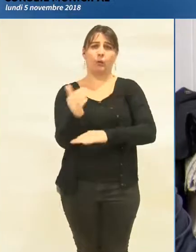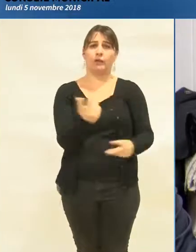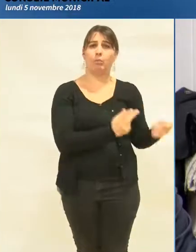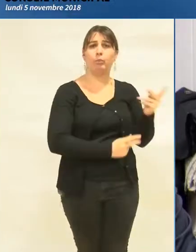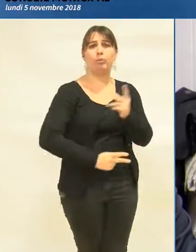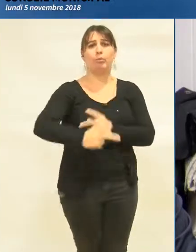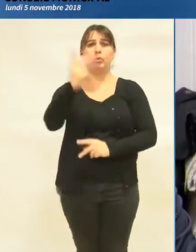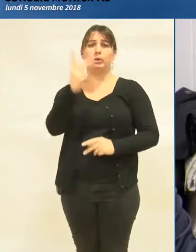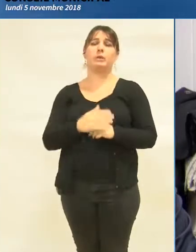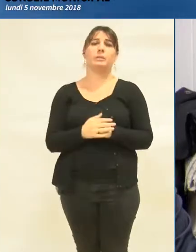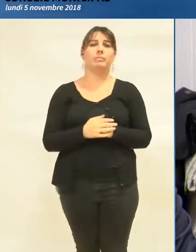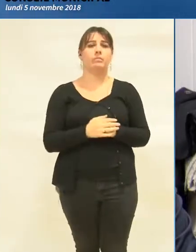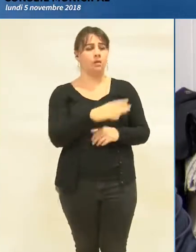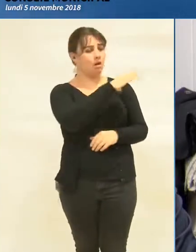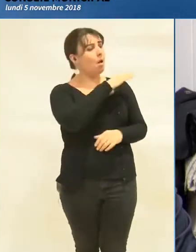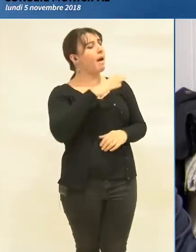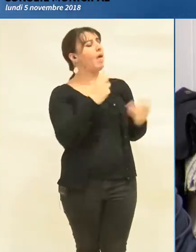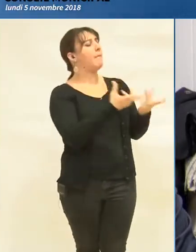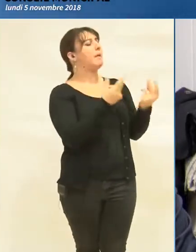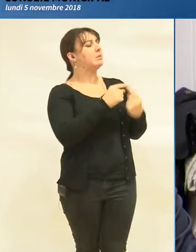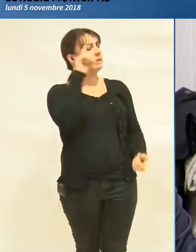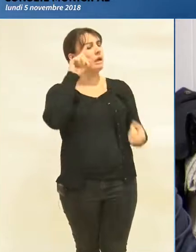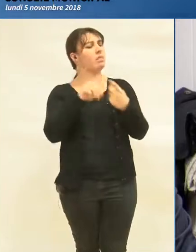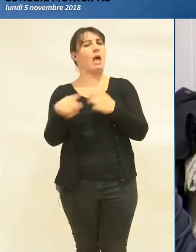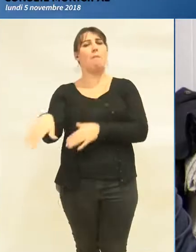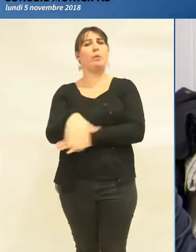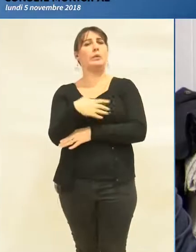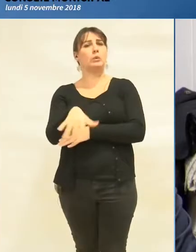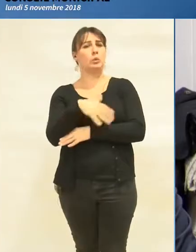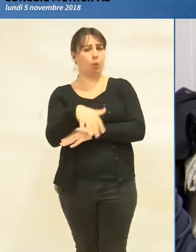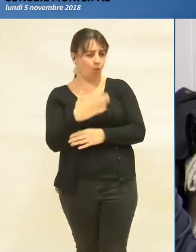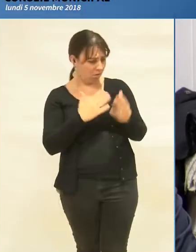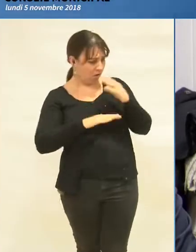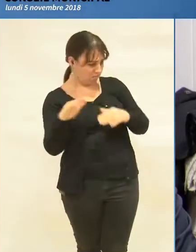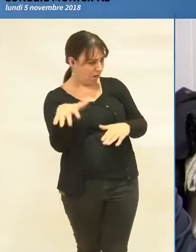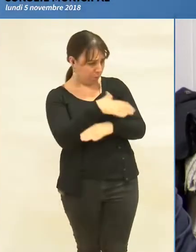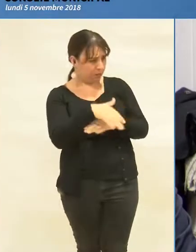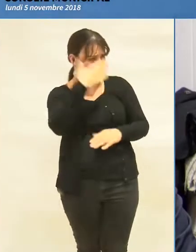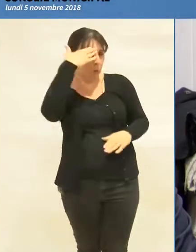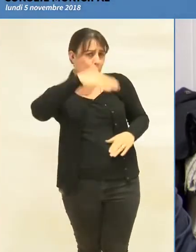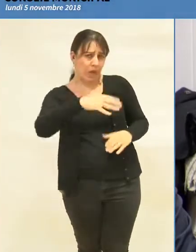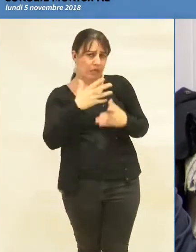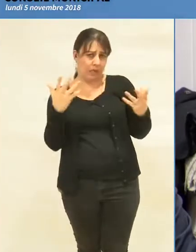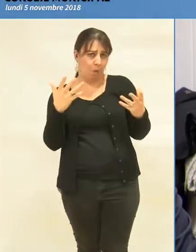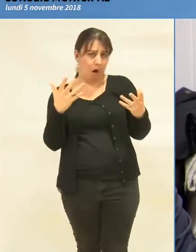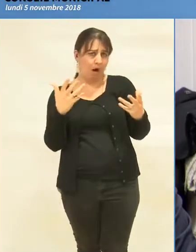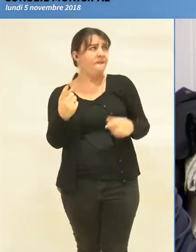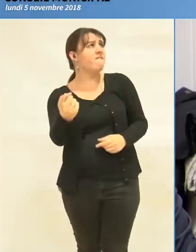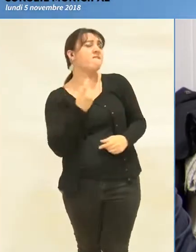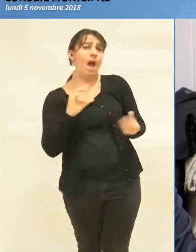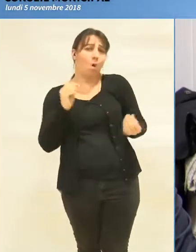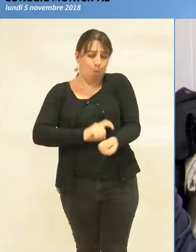Vous parliez, madame, de prostitution. Mais la prostitution, comme vous savez, c'est la pauvreté qui amène la